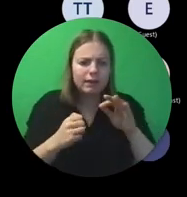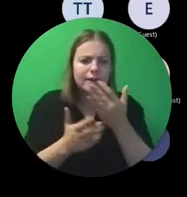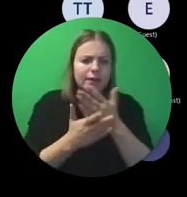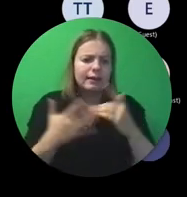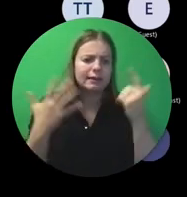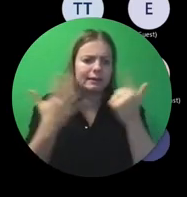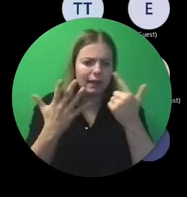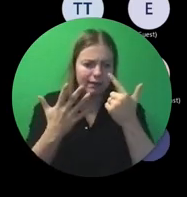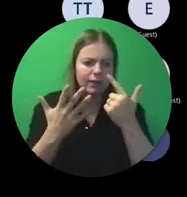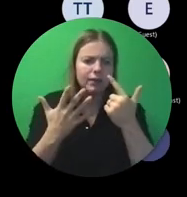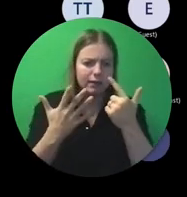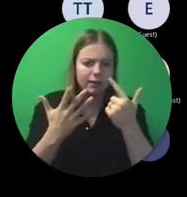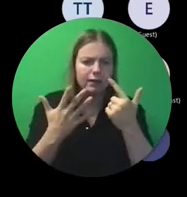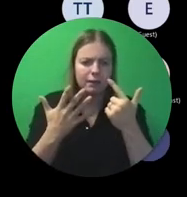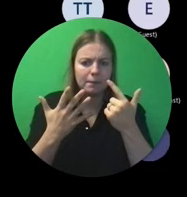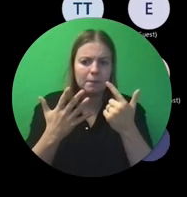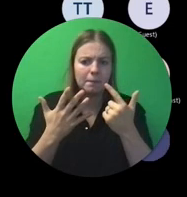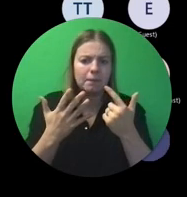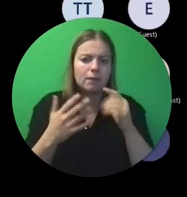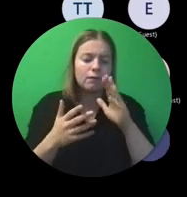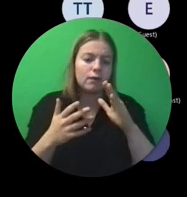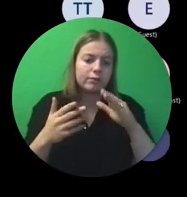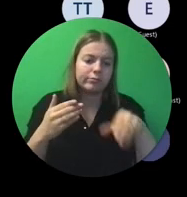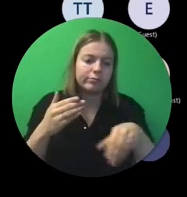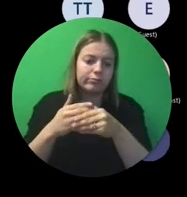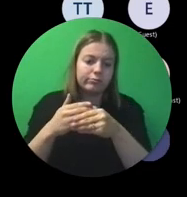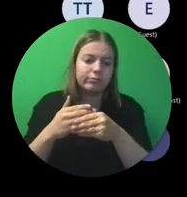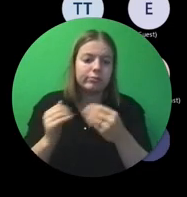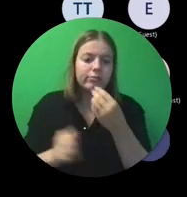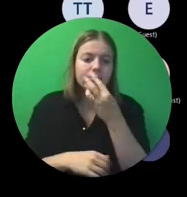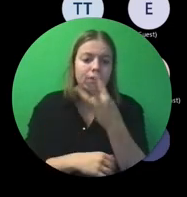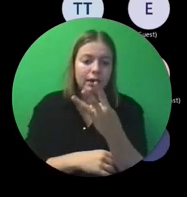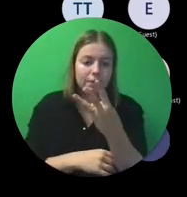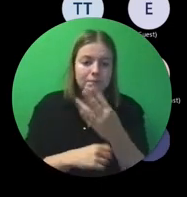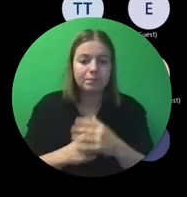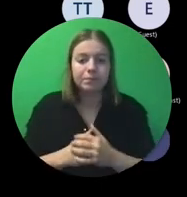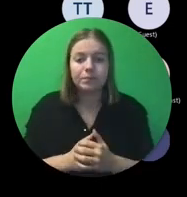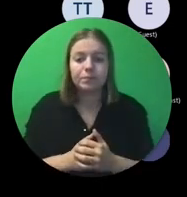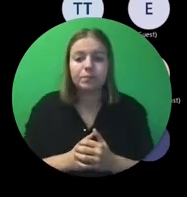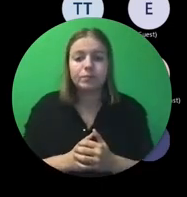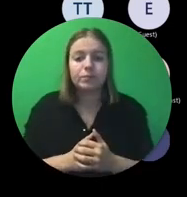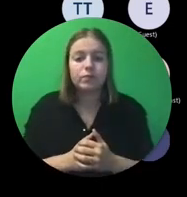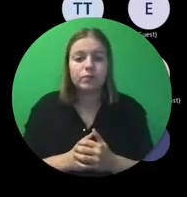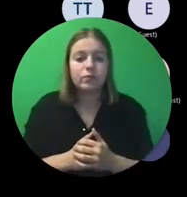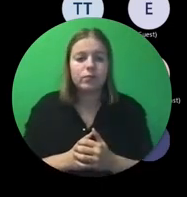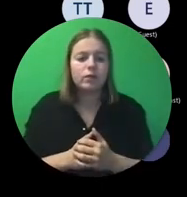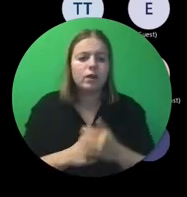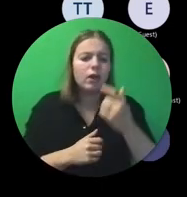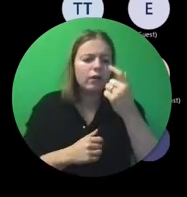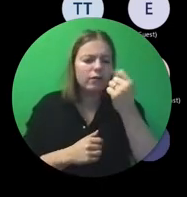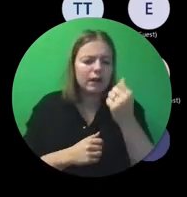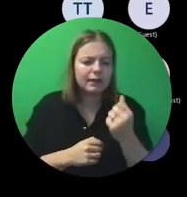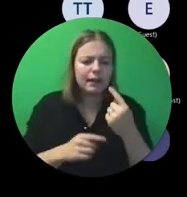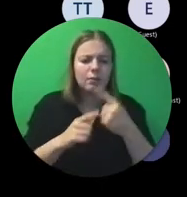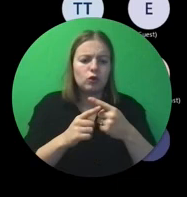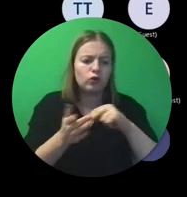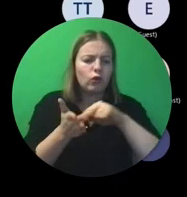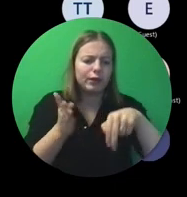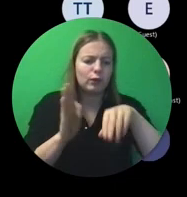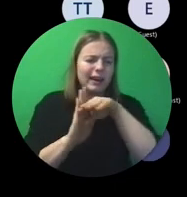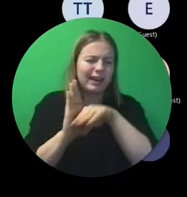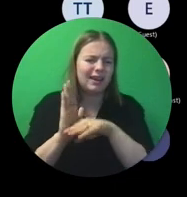7 van this and next, van Annex 3 dus. Dat zijn die financial and contractual rules.